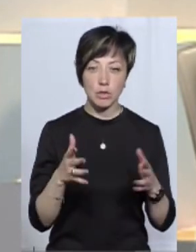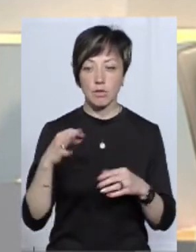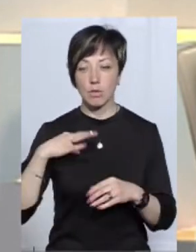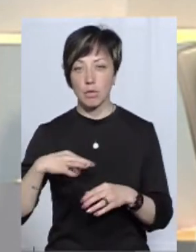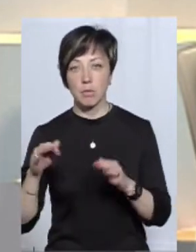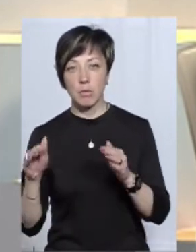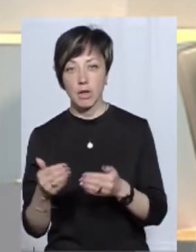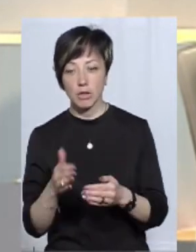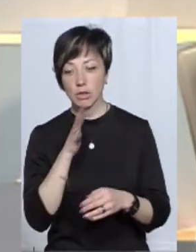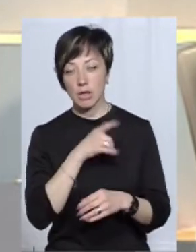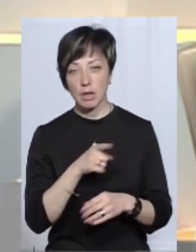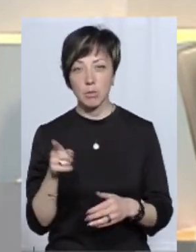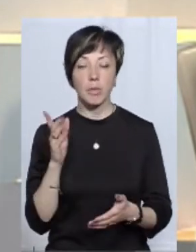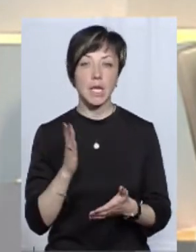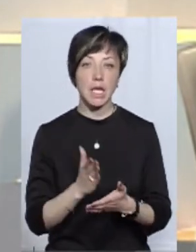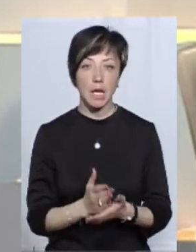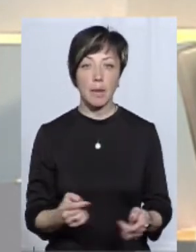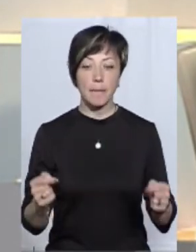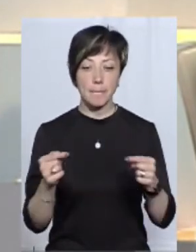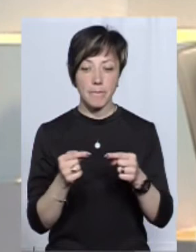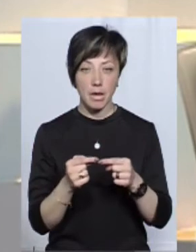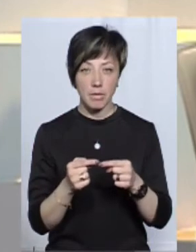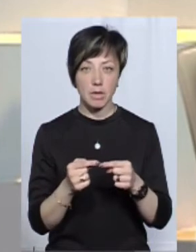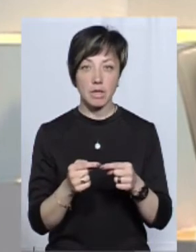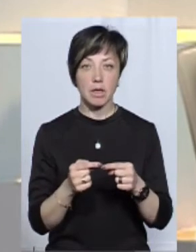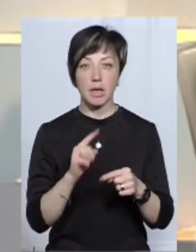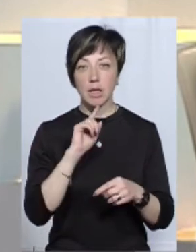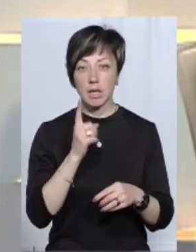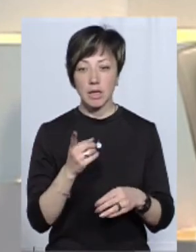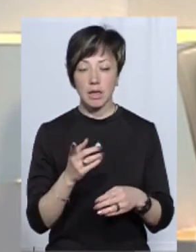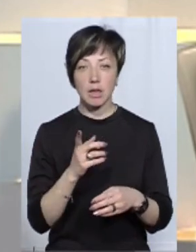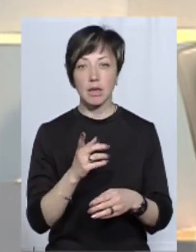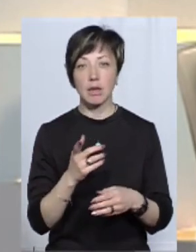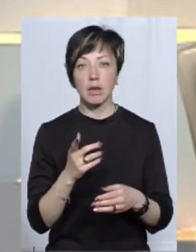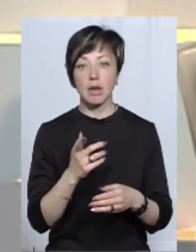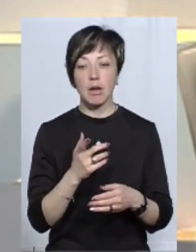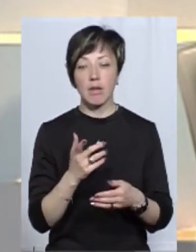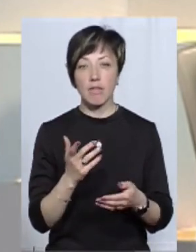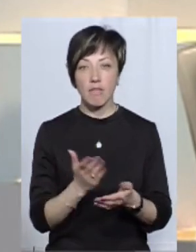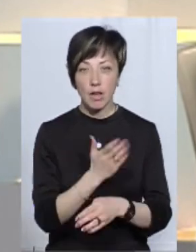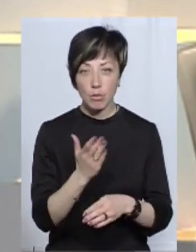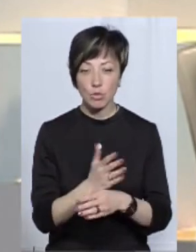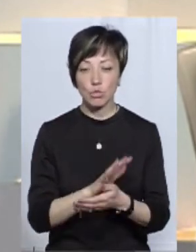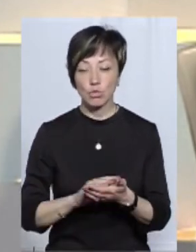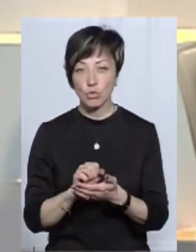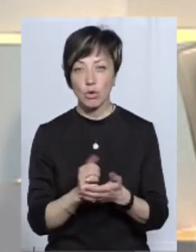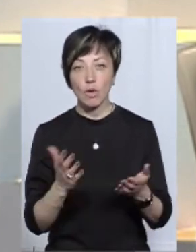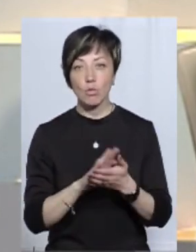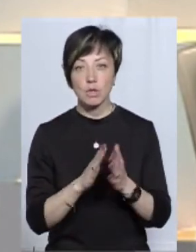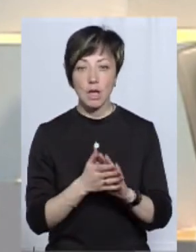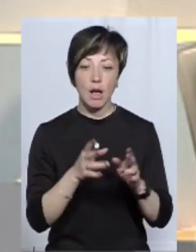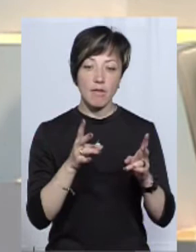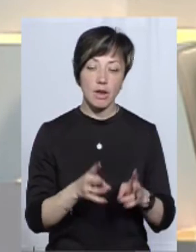одна експлуатувалася менше, є певні і рік випуску, і знос, і в якому стані, чи